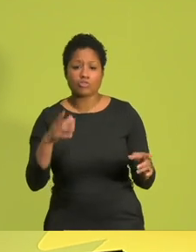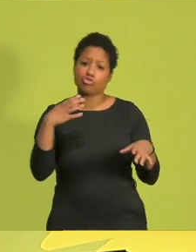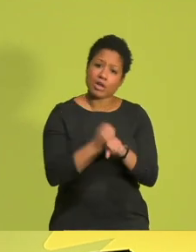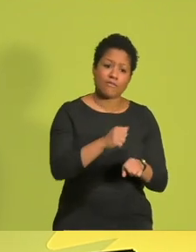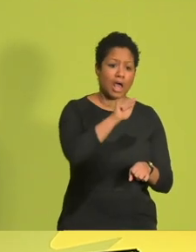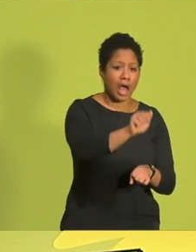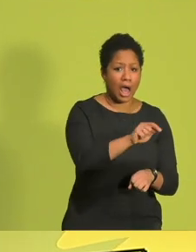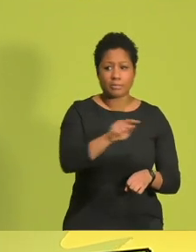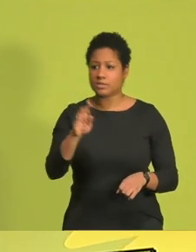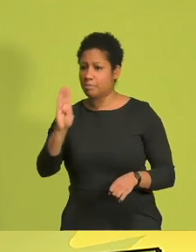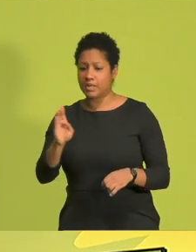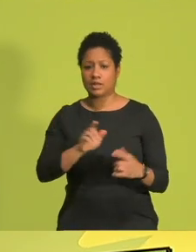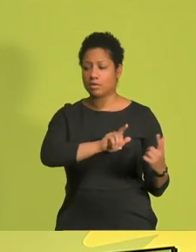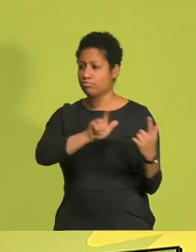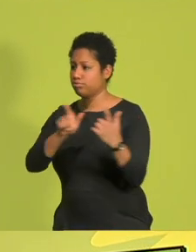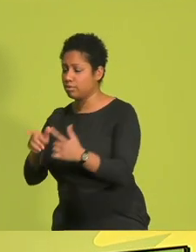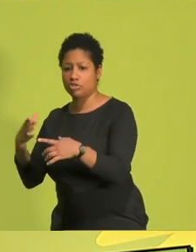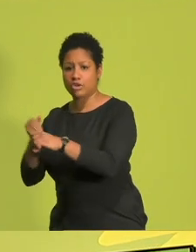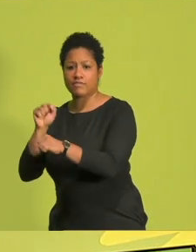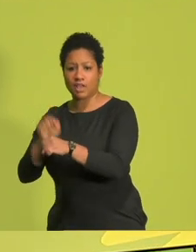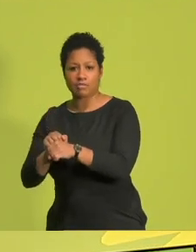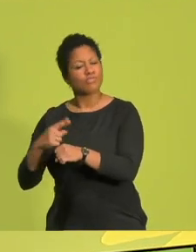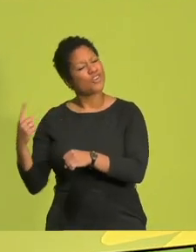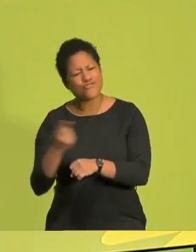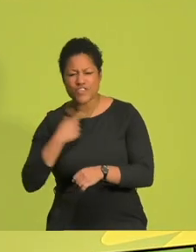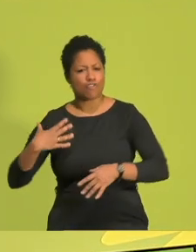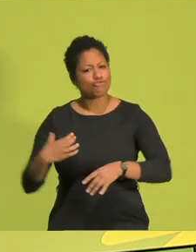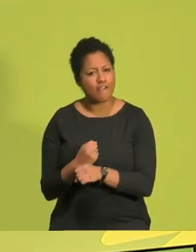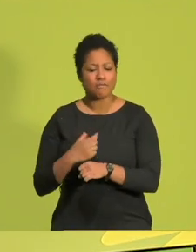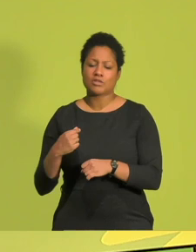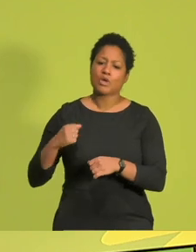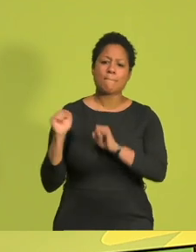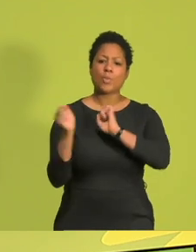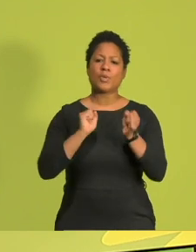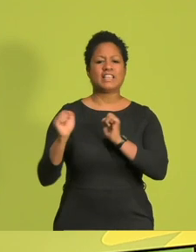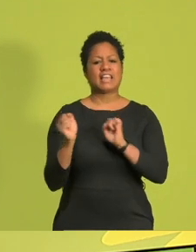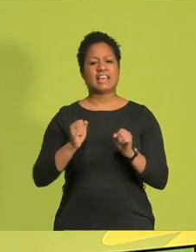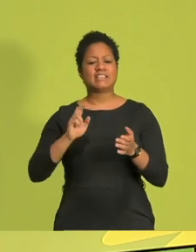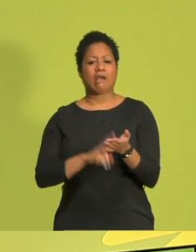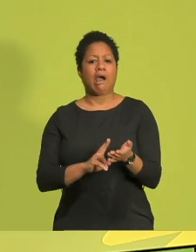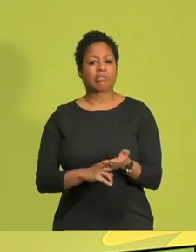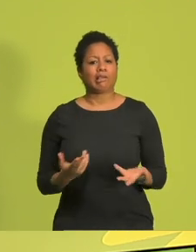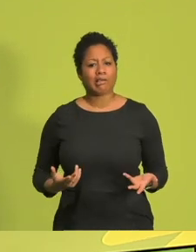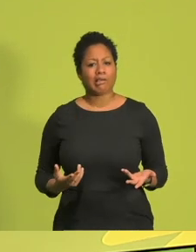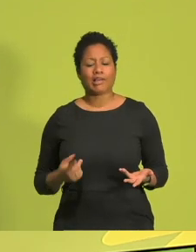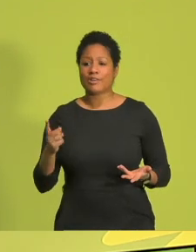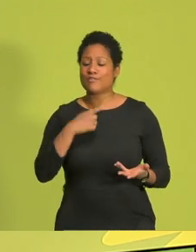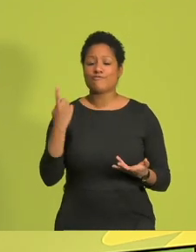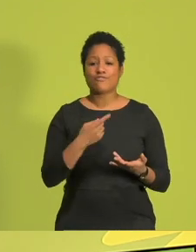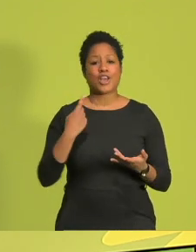kommt? Das machen wir wahr mit unserer Mobilitätsgarantie, mit intelligentem und vernetzten Verkehr.